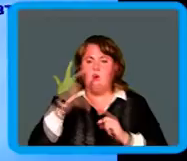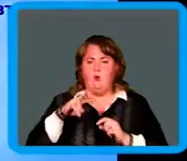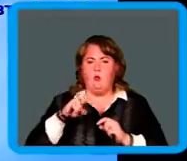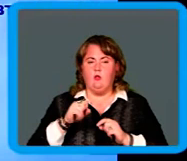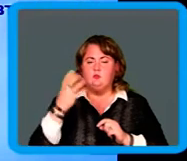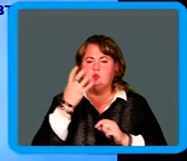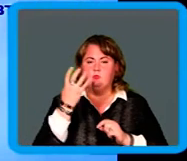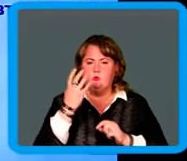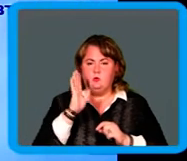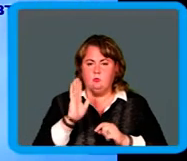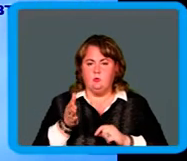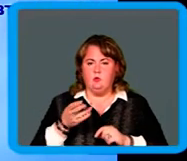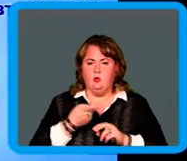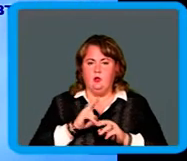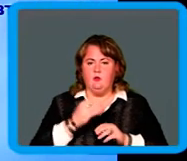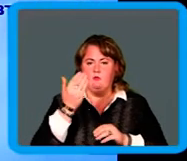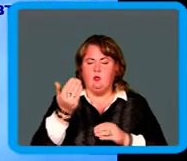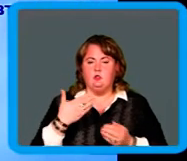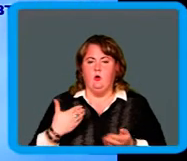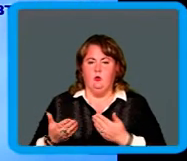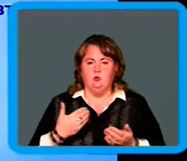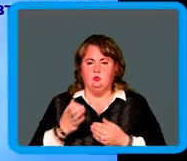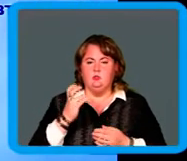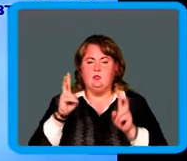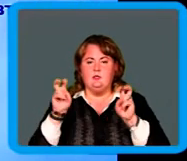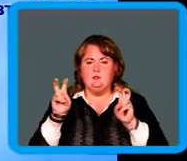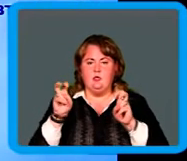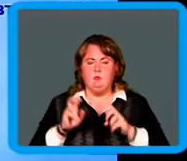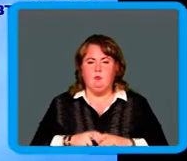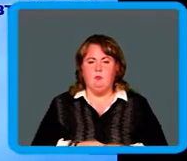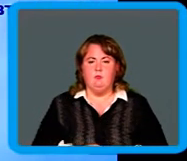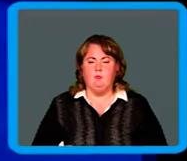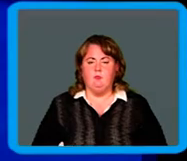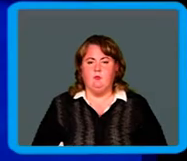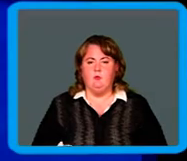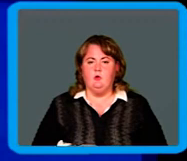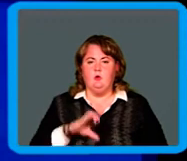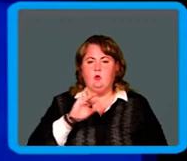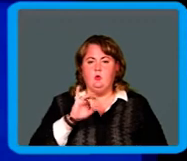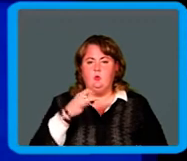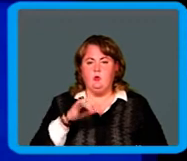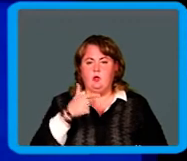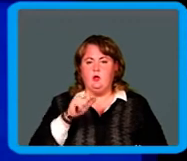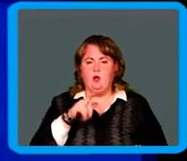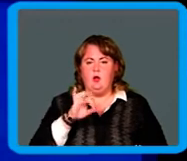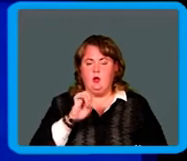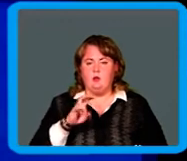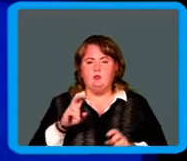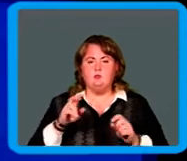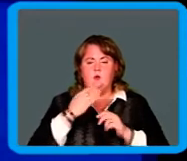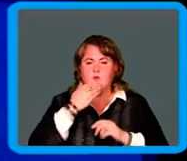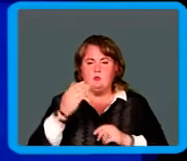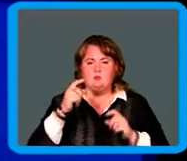четвертая строка будет. Это ваше отношение к данной теме. Итак, Юрий Гагарин, советский